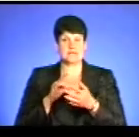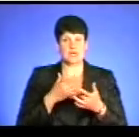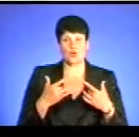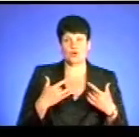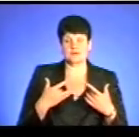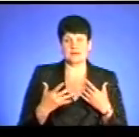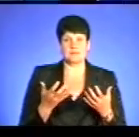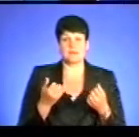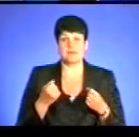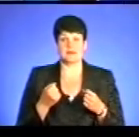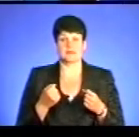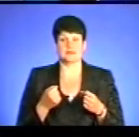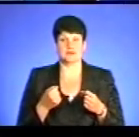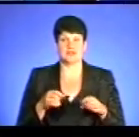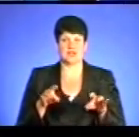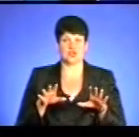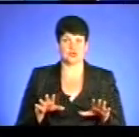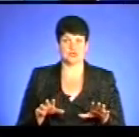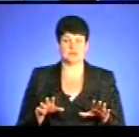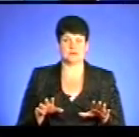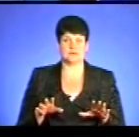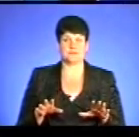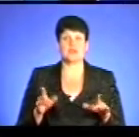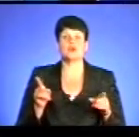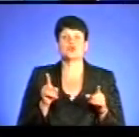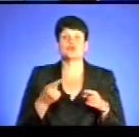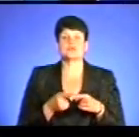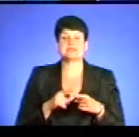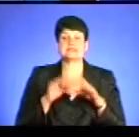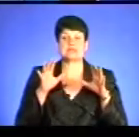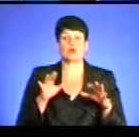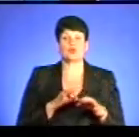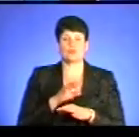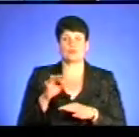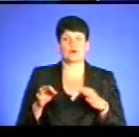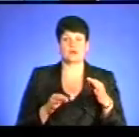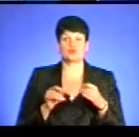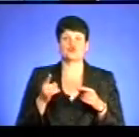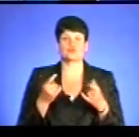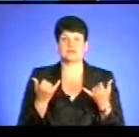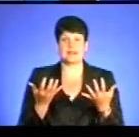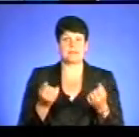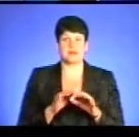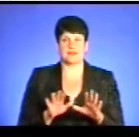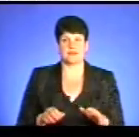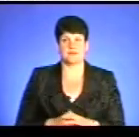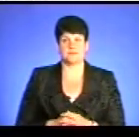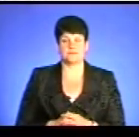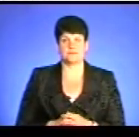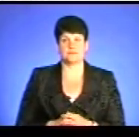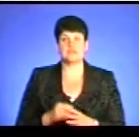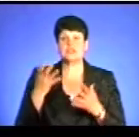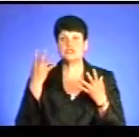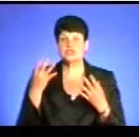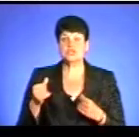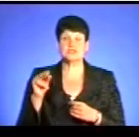владі приймати певні рішення. Давайте почуємо, що це законопроект, і повернемося в студію, чому до цього часу він, на жаль, не прийнятий. Ще в